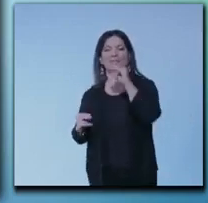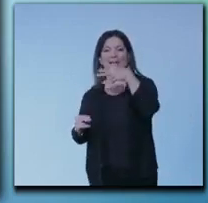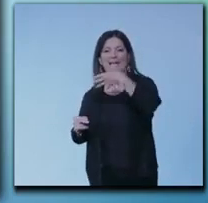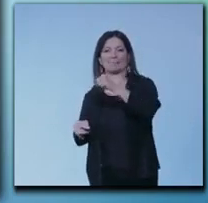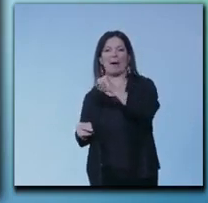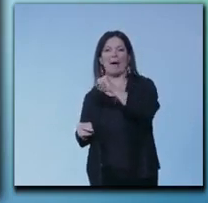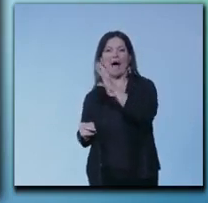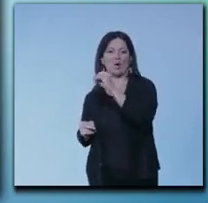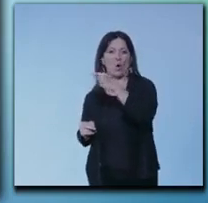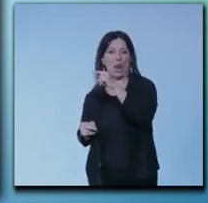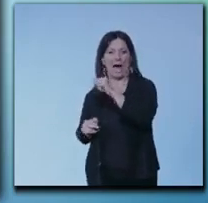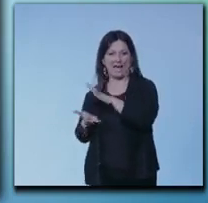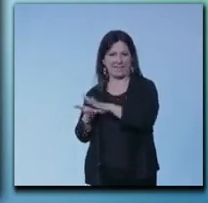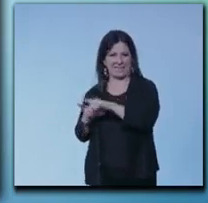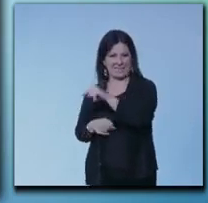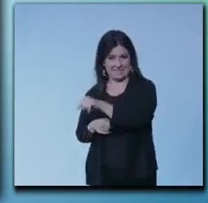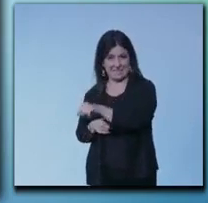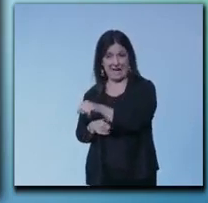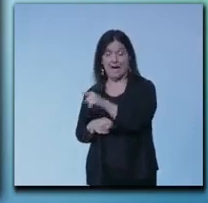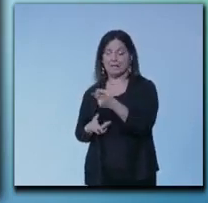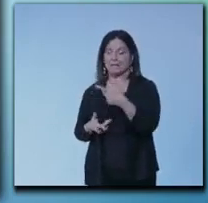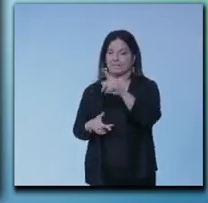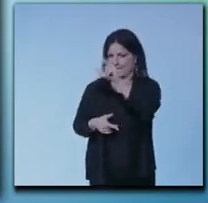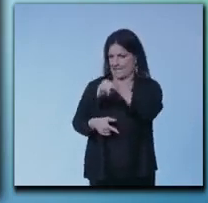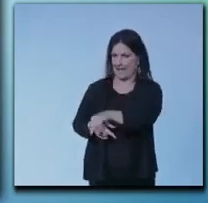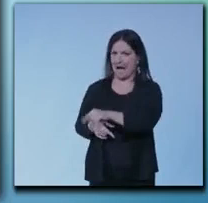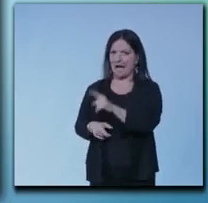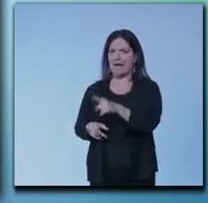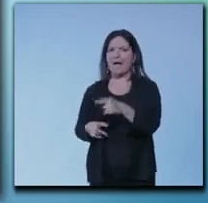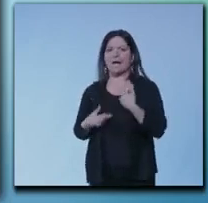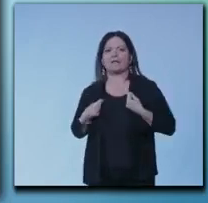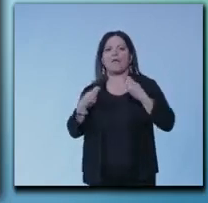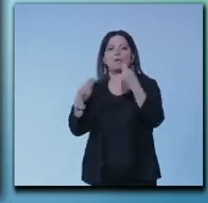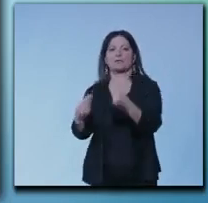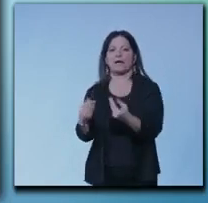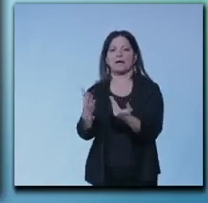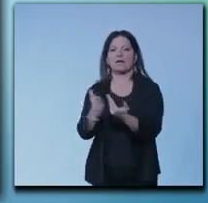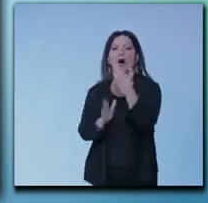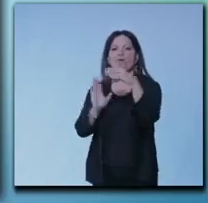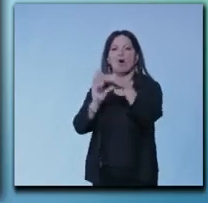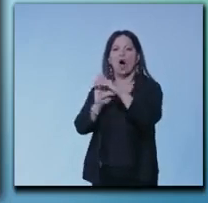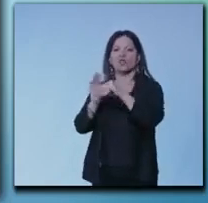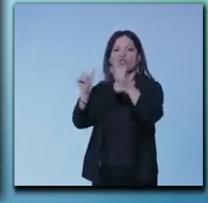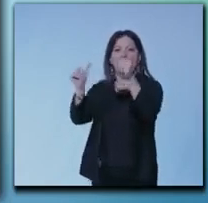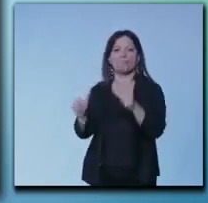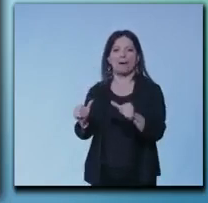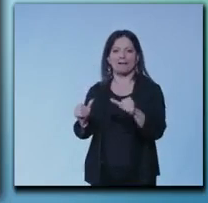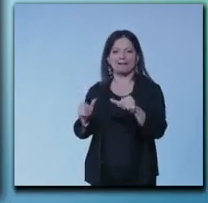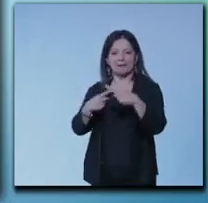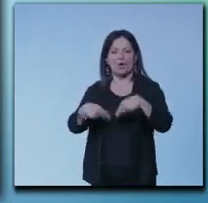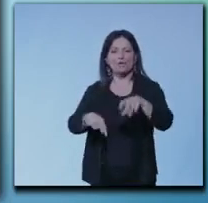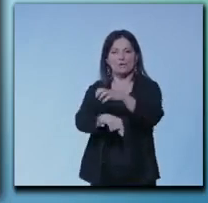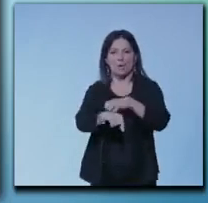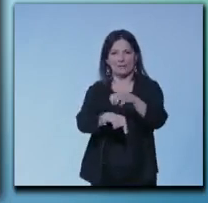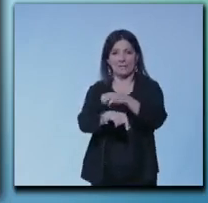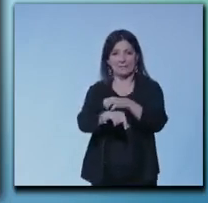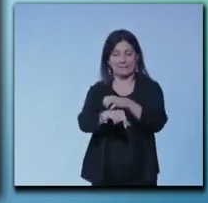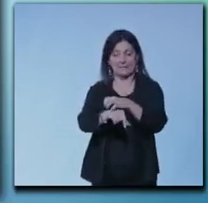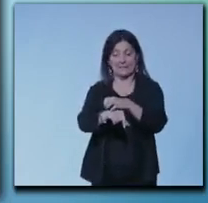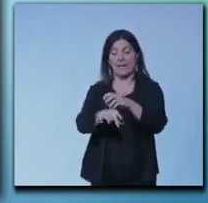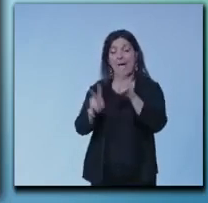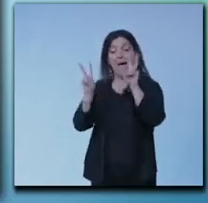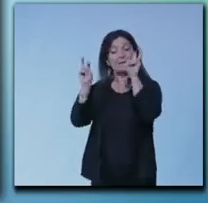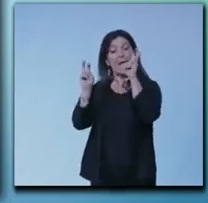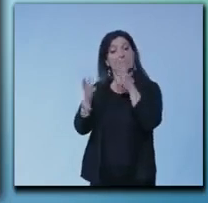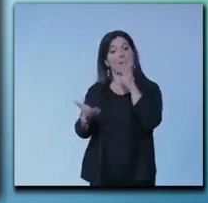il resto del Paese, dovrò portare il nuovo codice degli appalti all'attenzione del Consiglio dei Ministri e la metà dei temi di cui